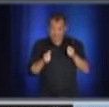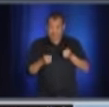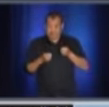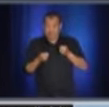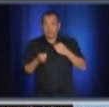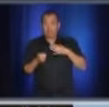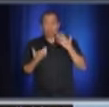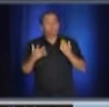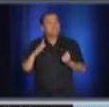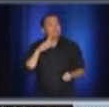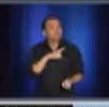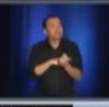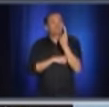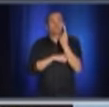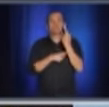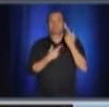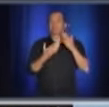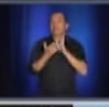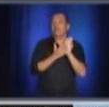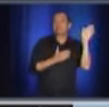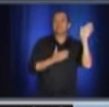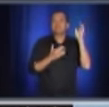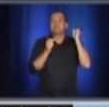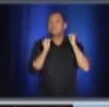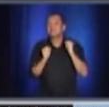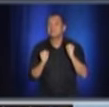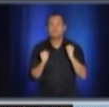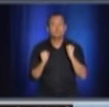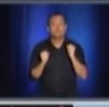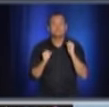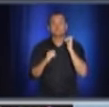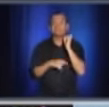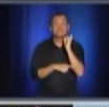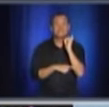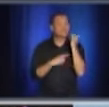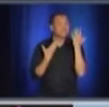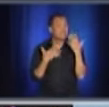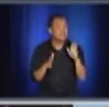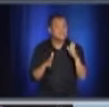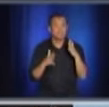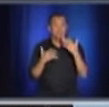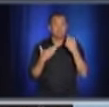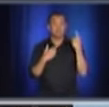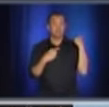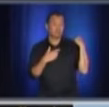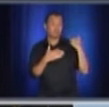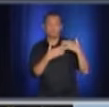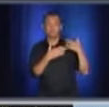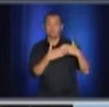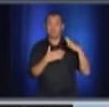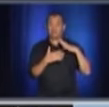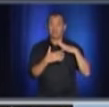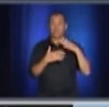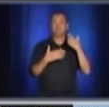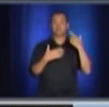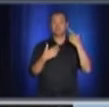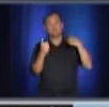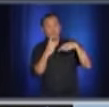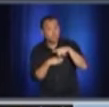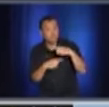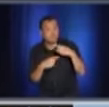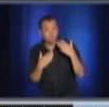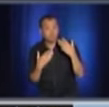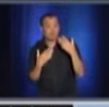demanderais à la population en général, ceux qui reviennent de vacances, mais ceux qui n'ont malheureusement pas eu lieu, j'insiste beaucoup